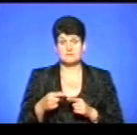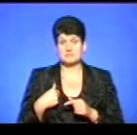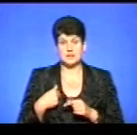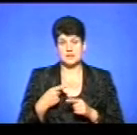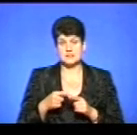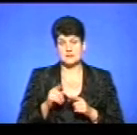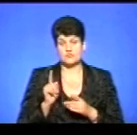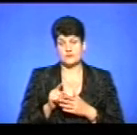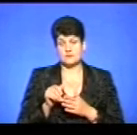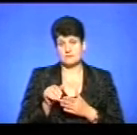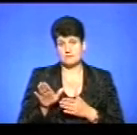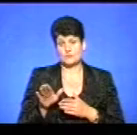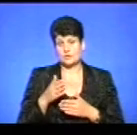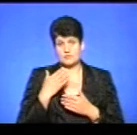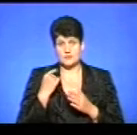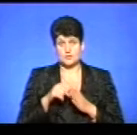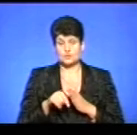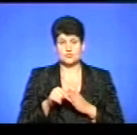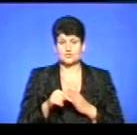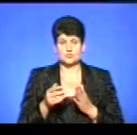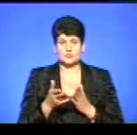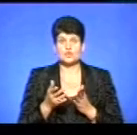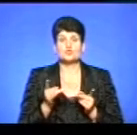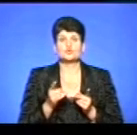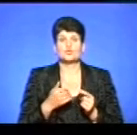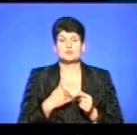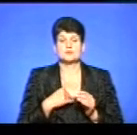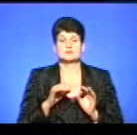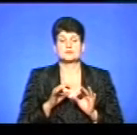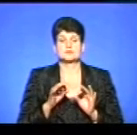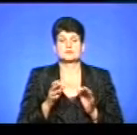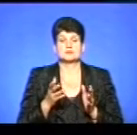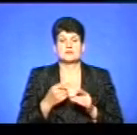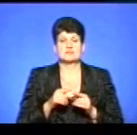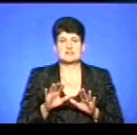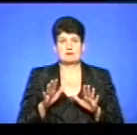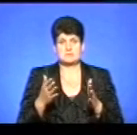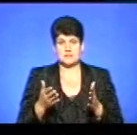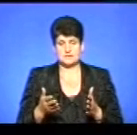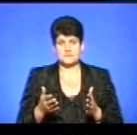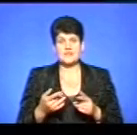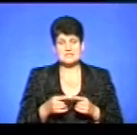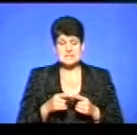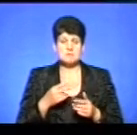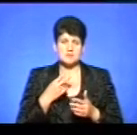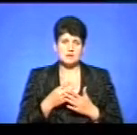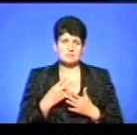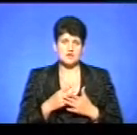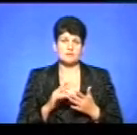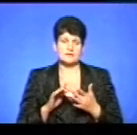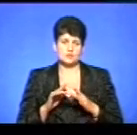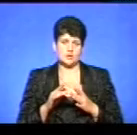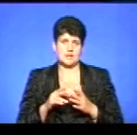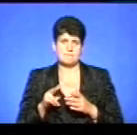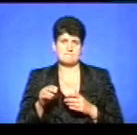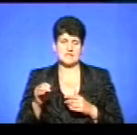відхлити, оскільки немає суті взагалі цієї петиції, що автор хотів донести в таких випадках. І це передбачено в електронній петиції.